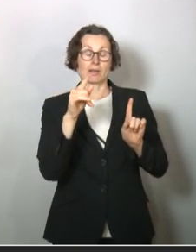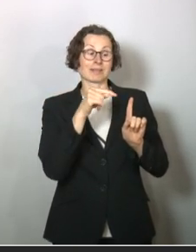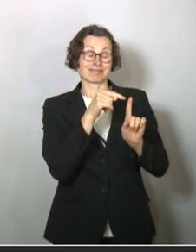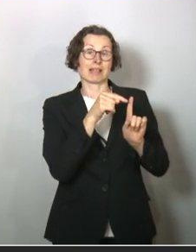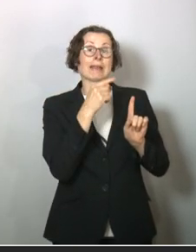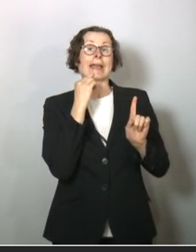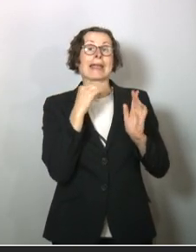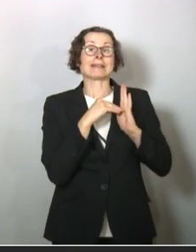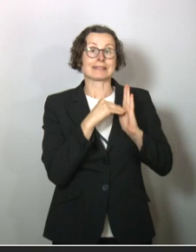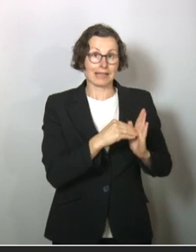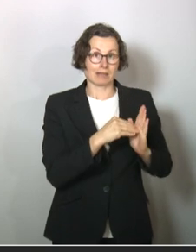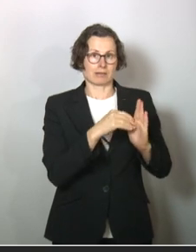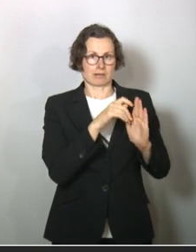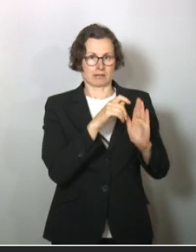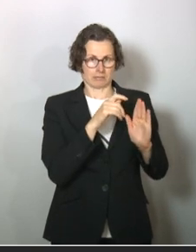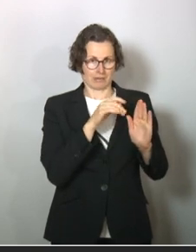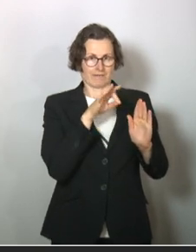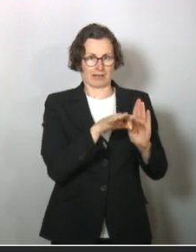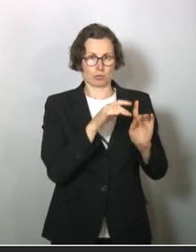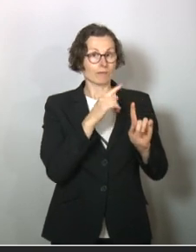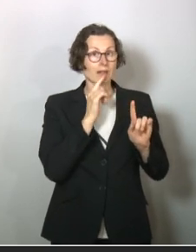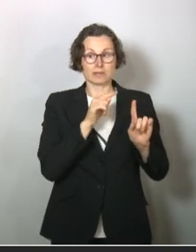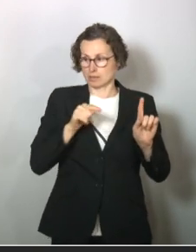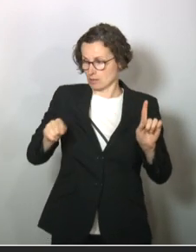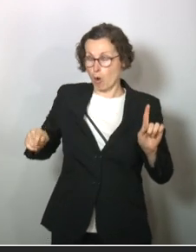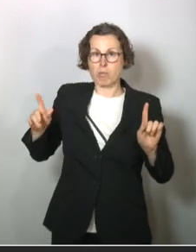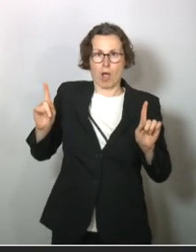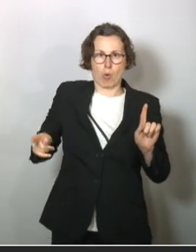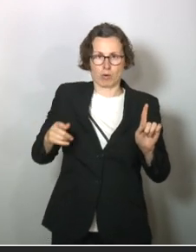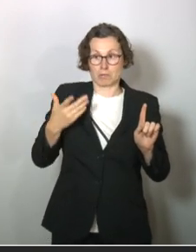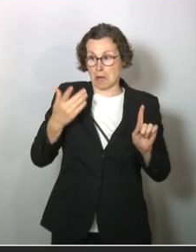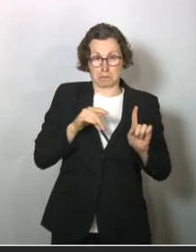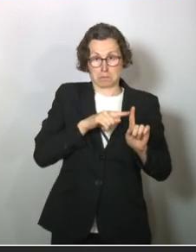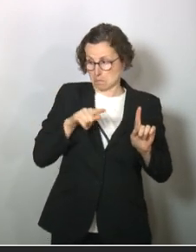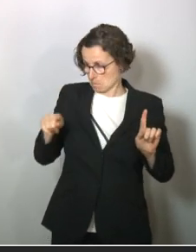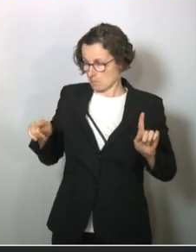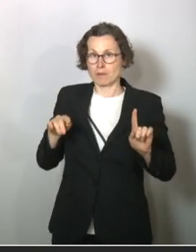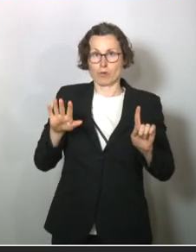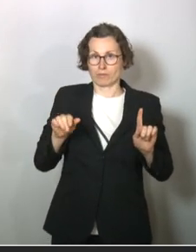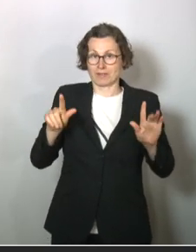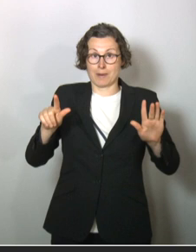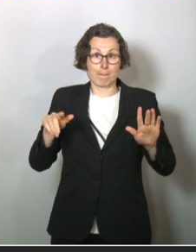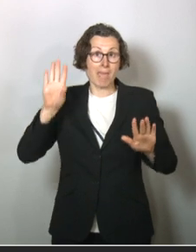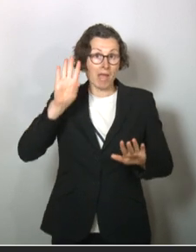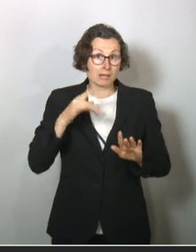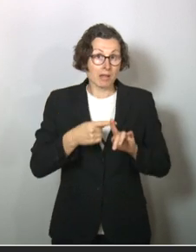registrierte infizierte Personen, wir wissen nicht, wie viele wirklich infiziert sind, möglicherweise fünf, sieben, zehnmal so viel.